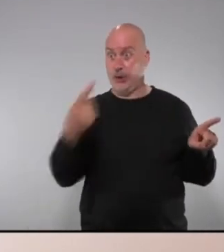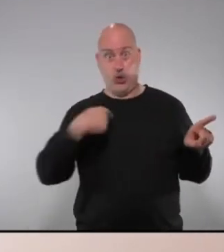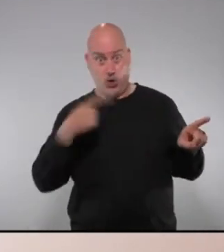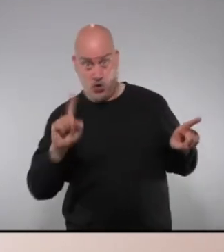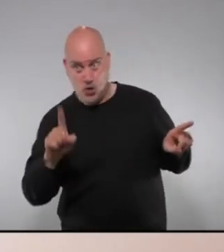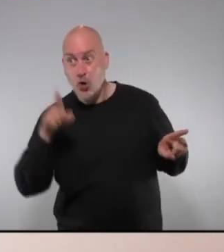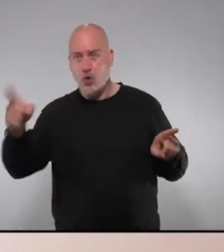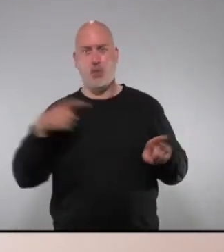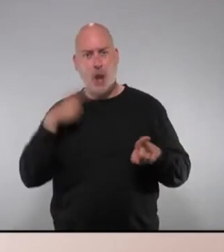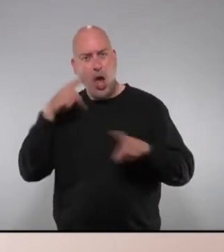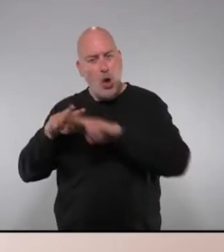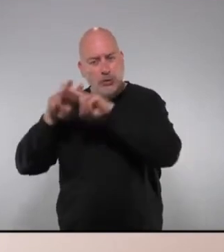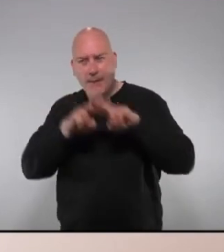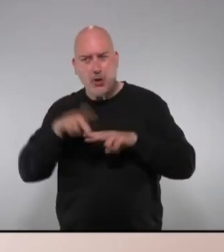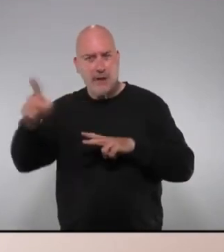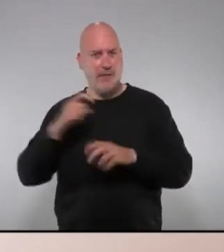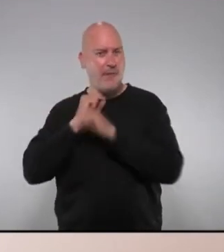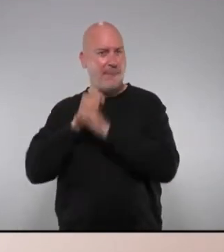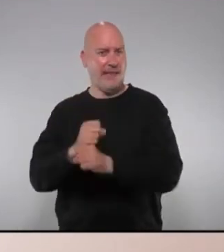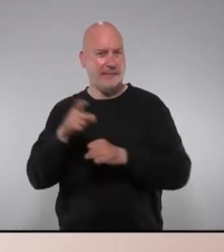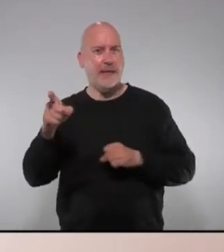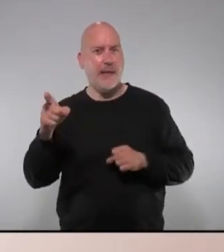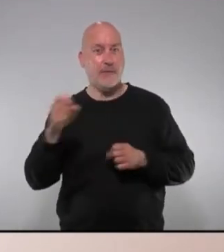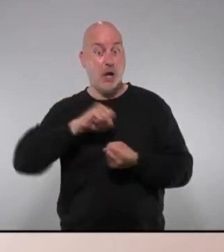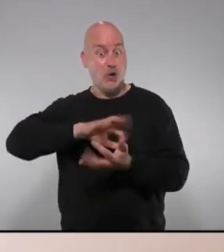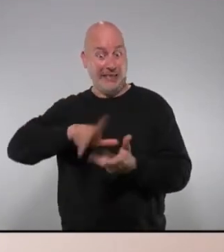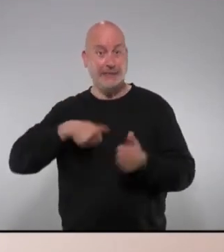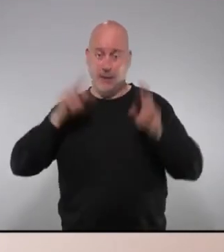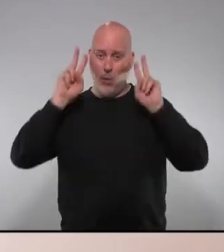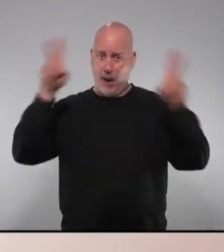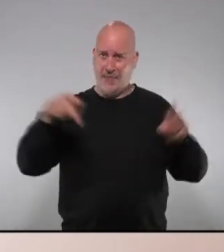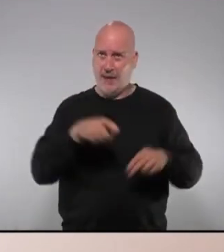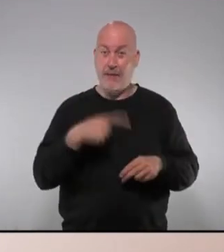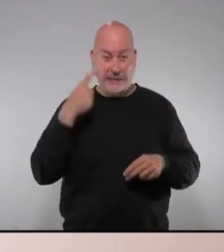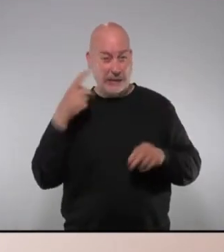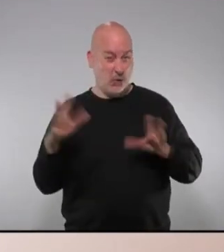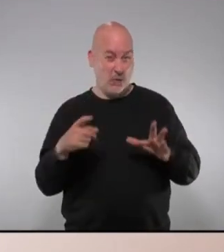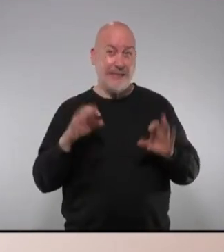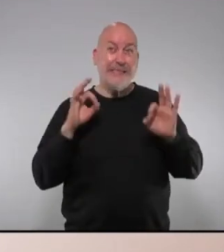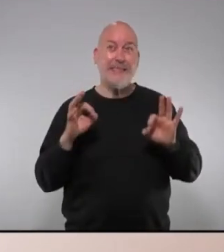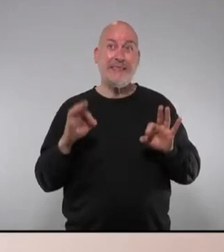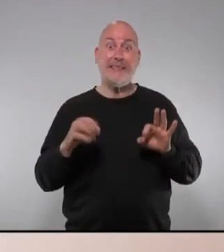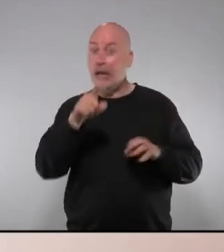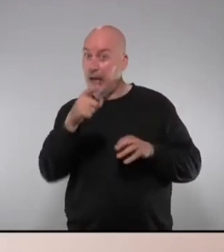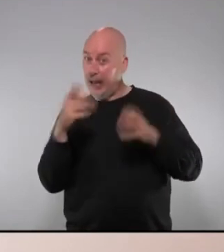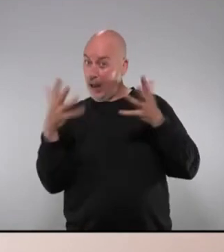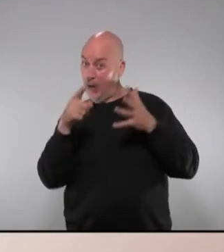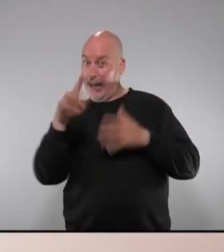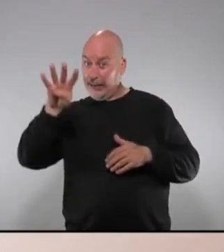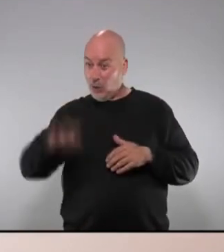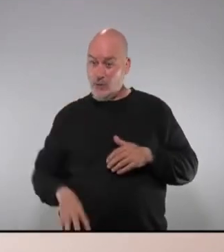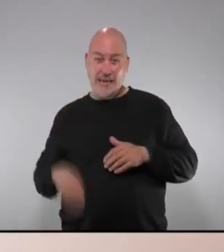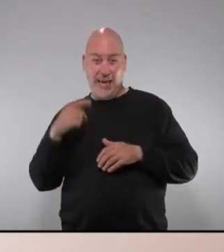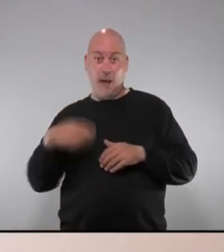l'Observatori de la Dependència en notícia de la que es fa resol el diari de la Vanguardia i que calcula que el pas que van vostès Catalunya